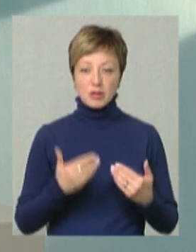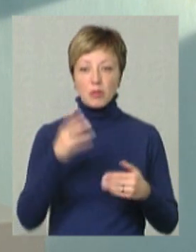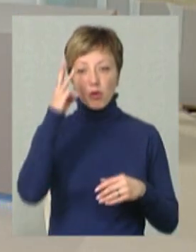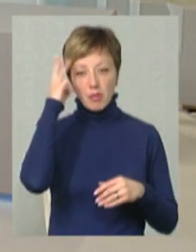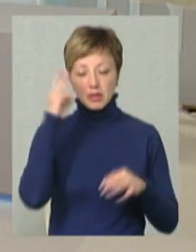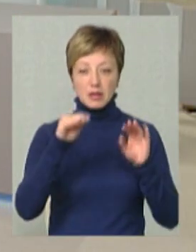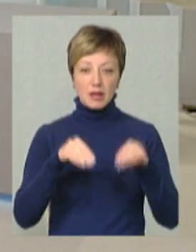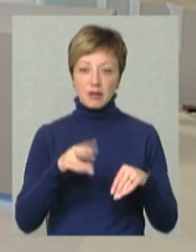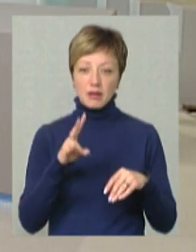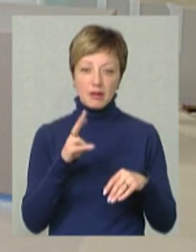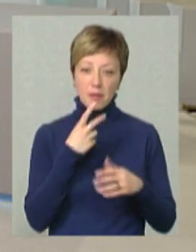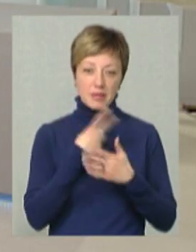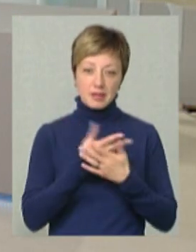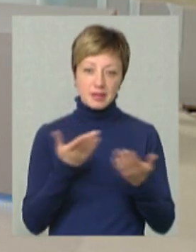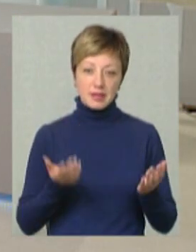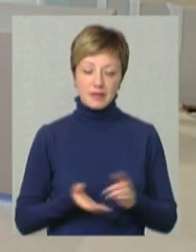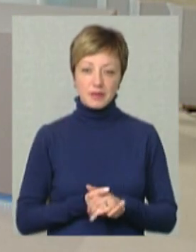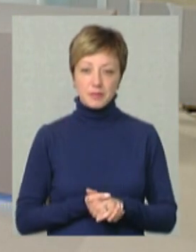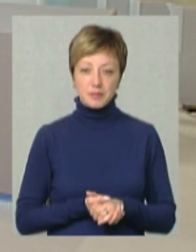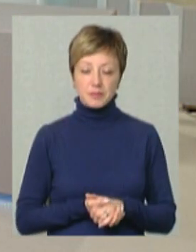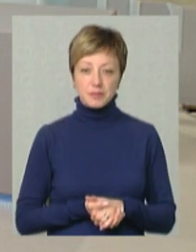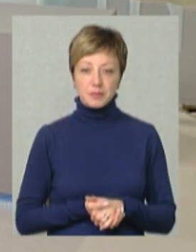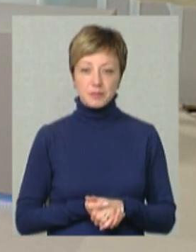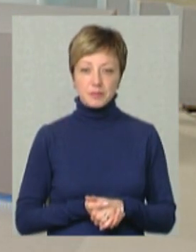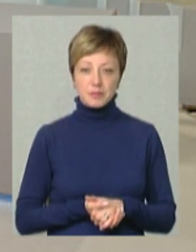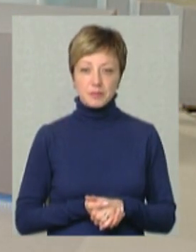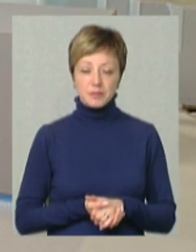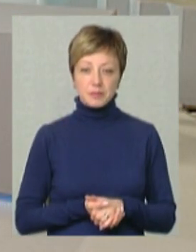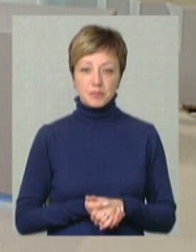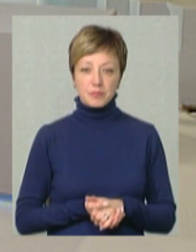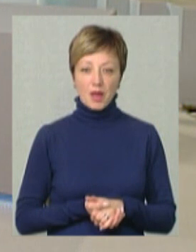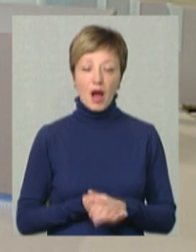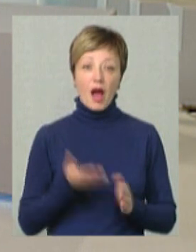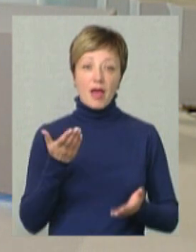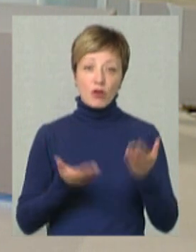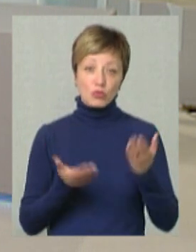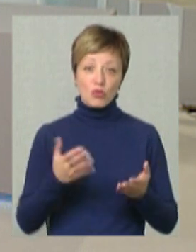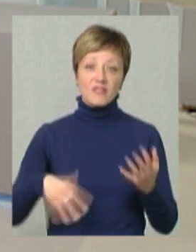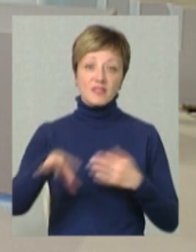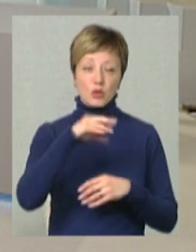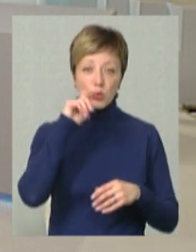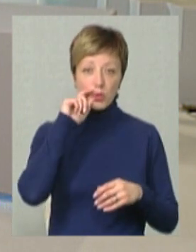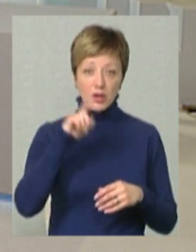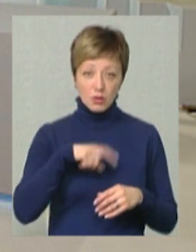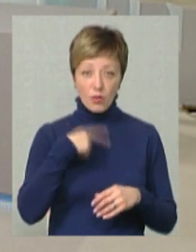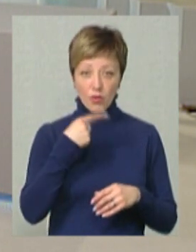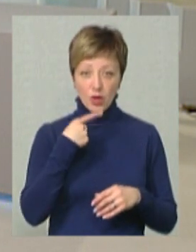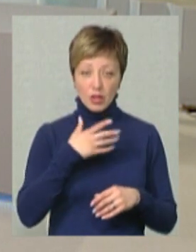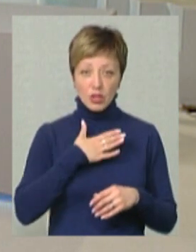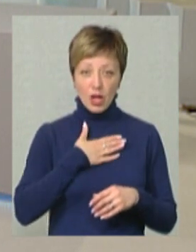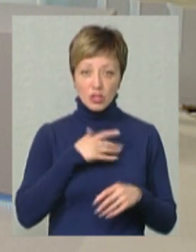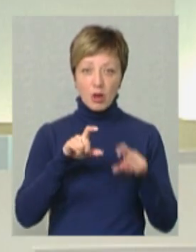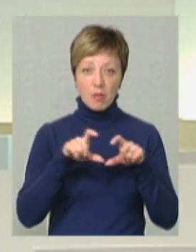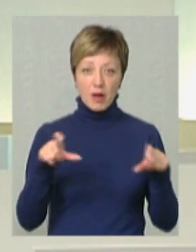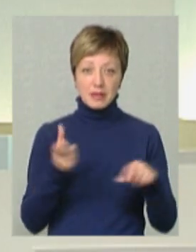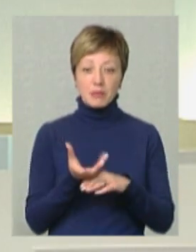Хмельницькому, напевно, не репрезентативні. Тому я хотів би навести там всеукраїнський масштаб. І наша компанія сплатила